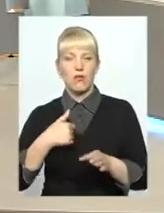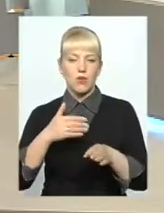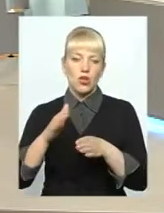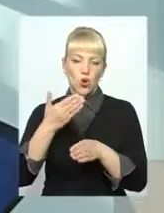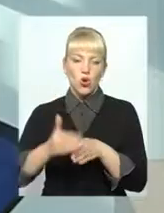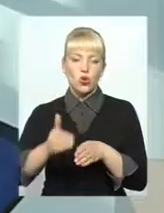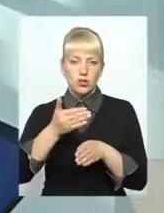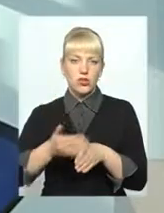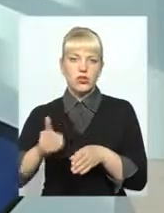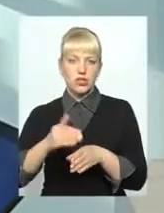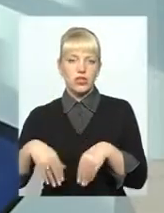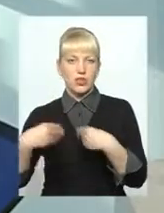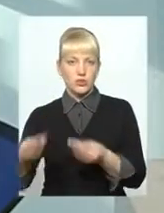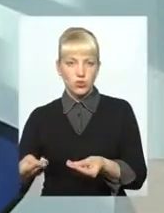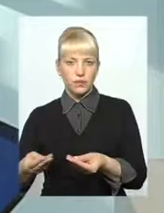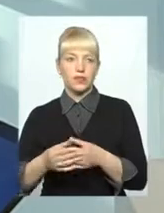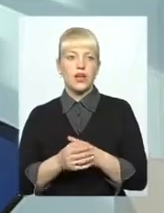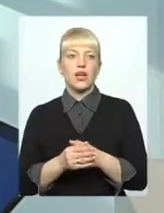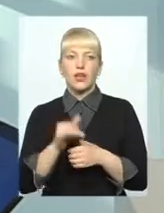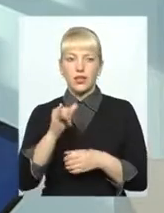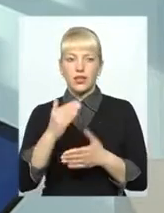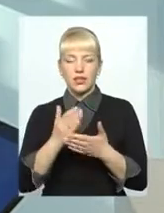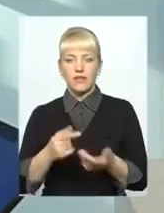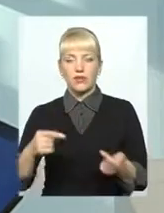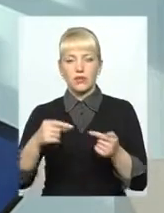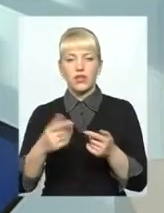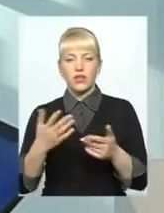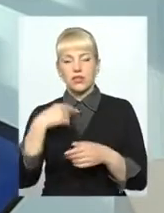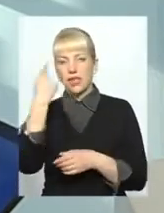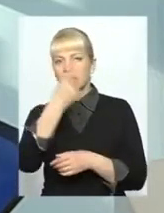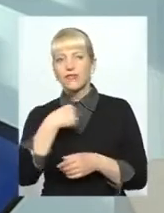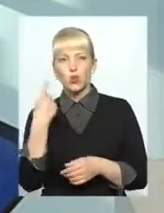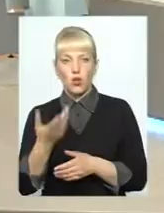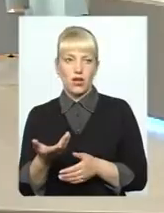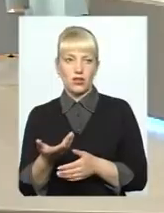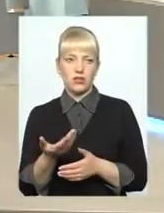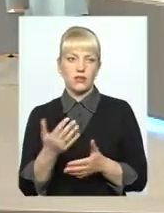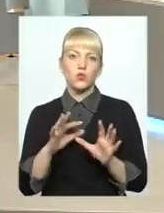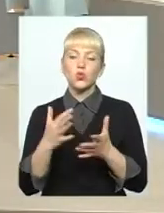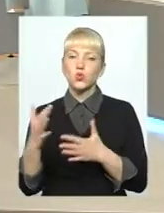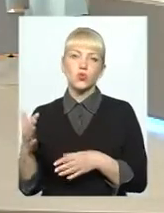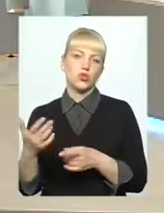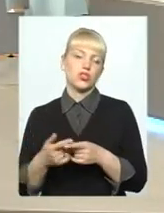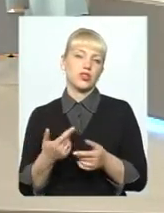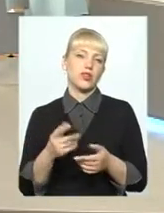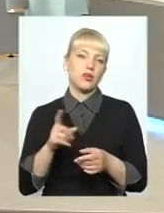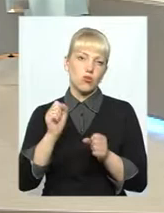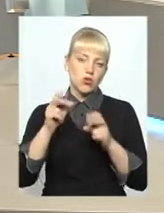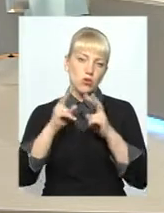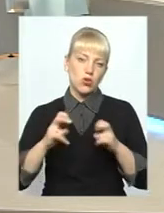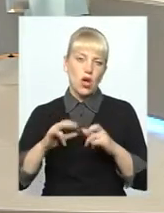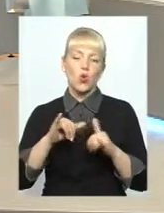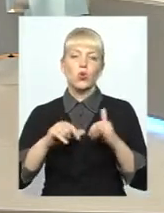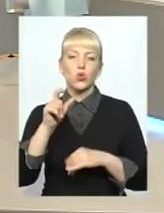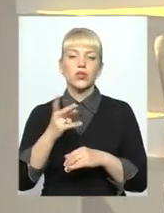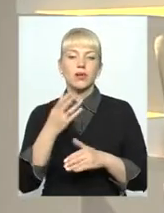реструктуризацію. Є відповідні якісь індивідуальні случаи, які ми розглядуємо. Куди треба